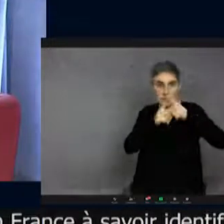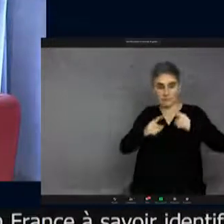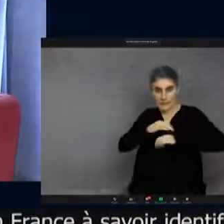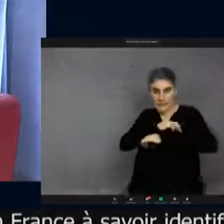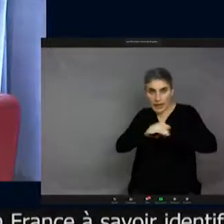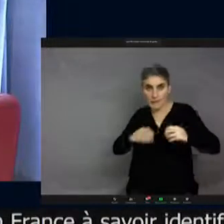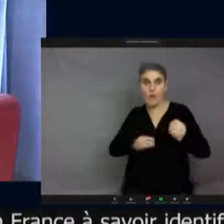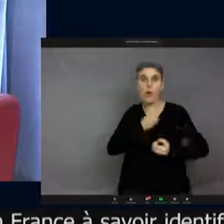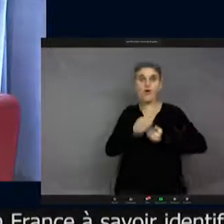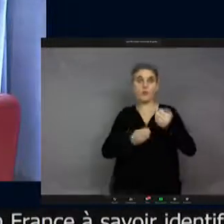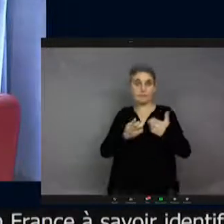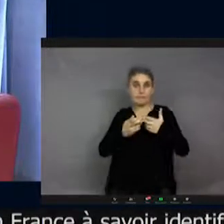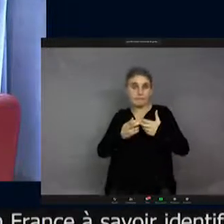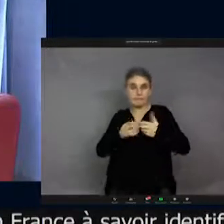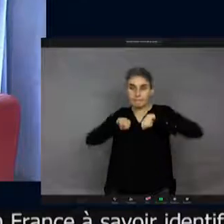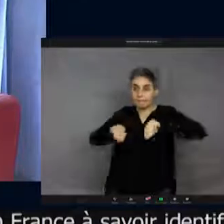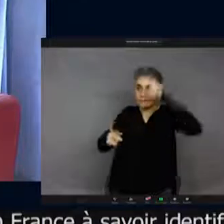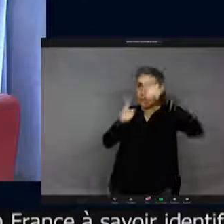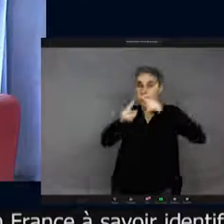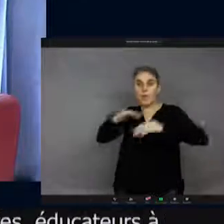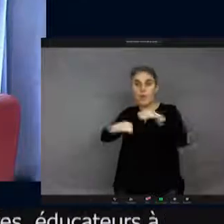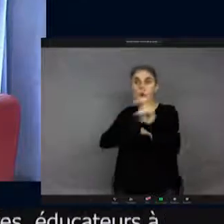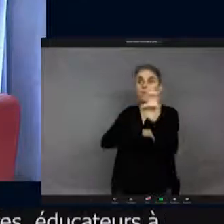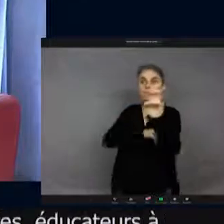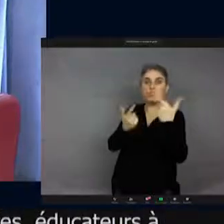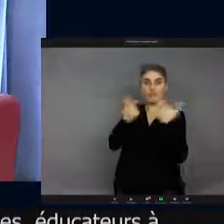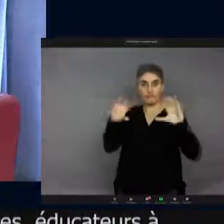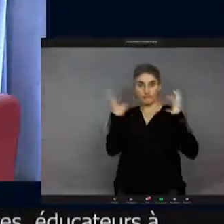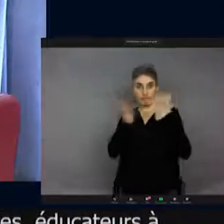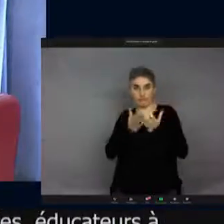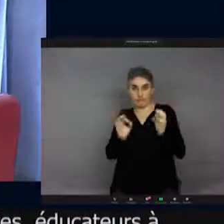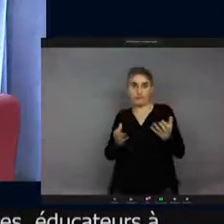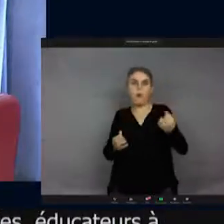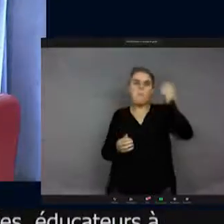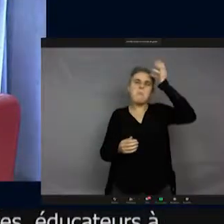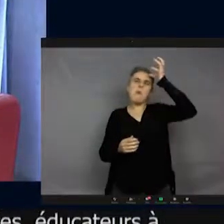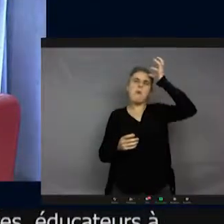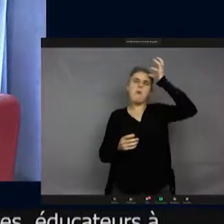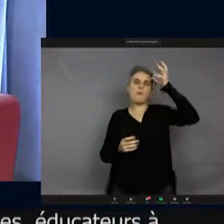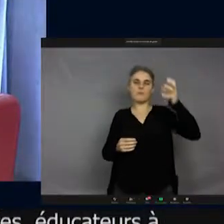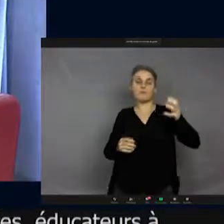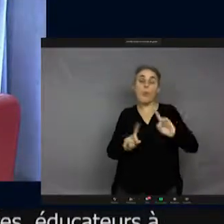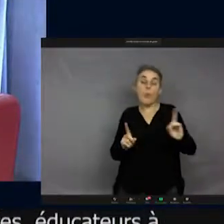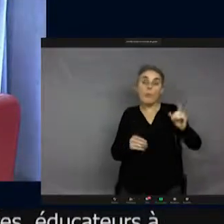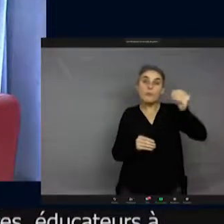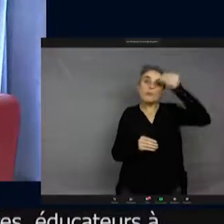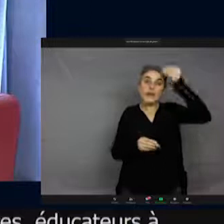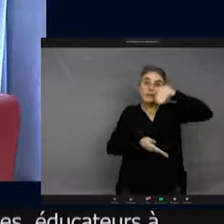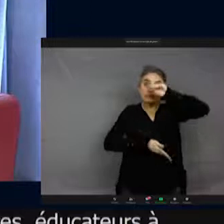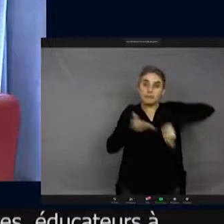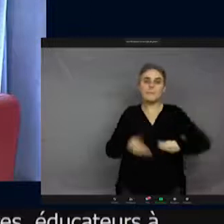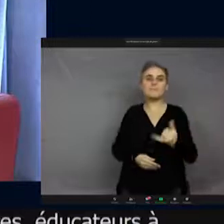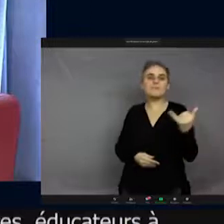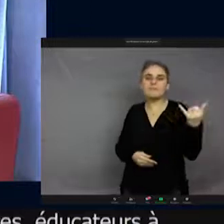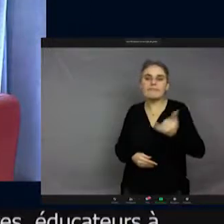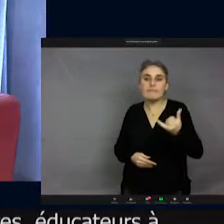éducateur à l'environnement, faire découvrir les insectes. On n pas besoin de tout savoir et d'avoir une thèse quand on